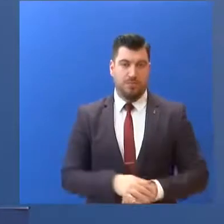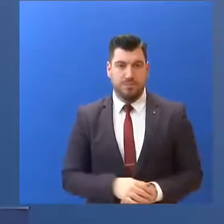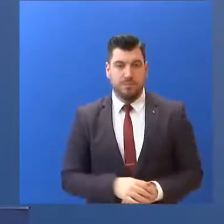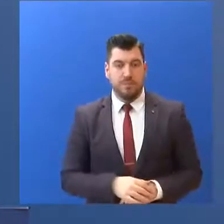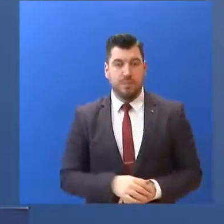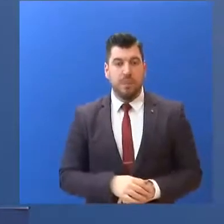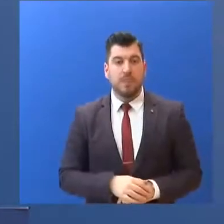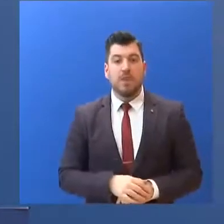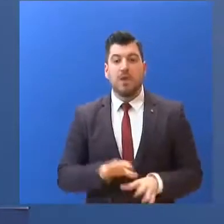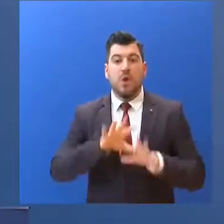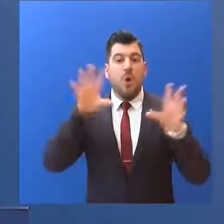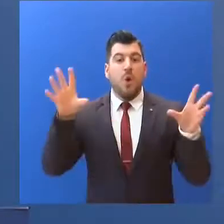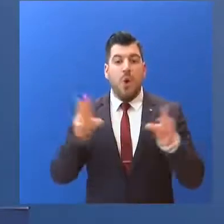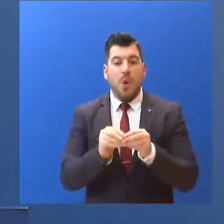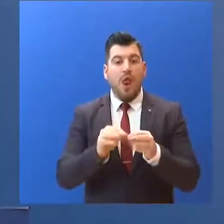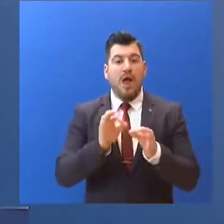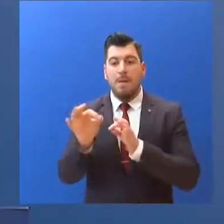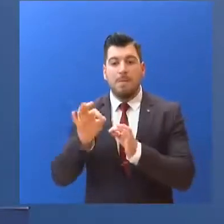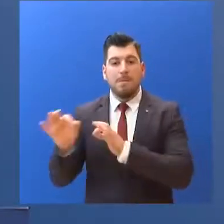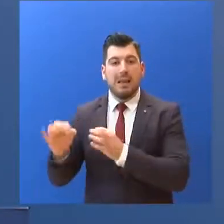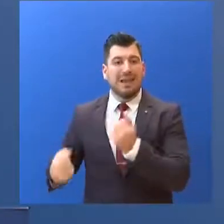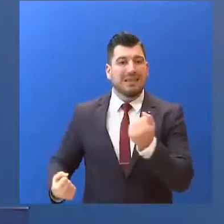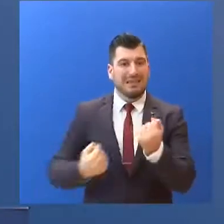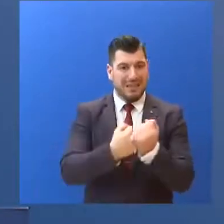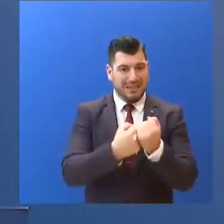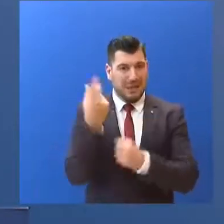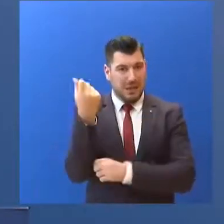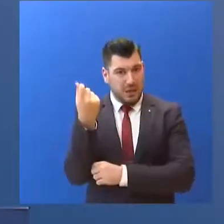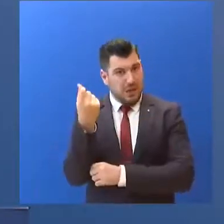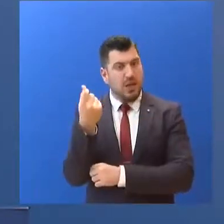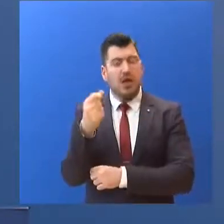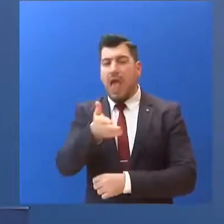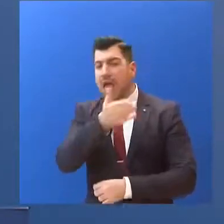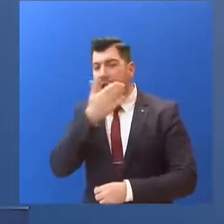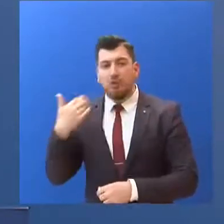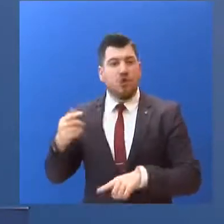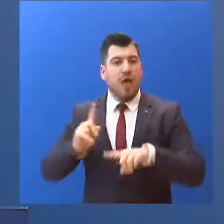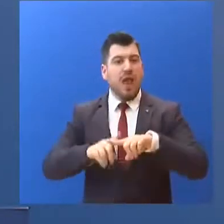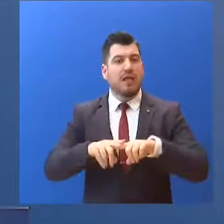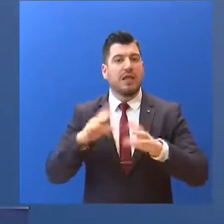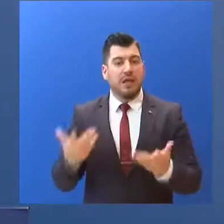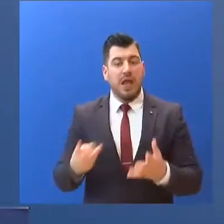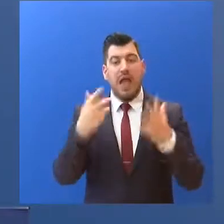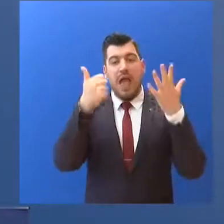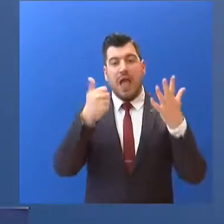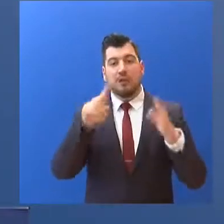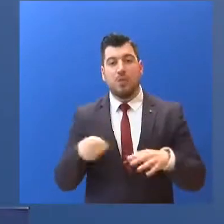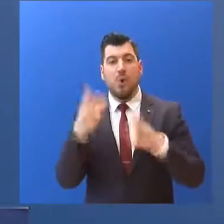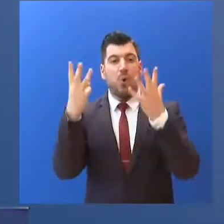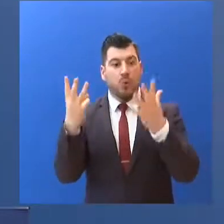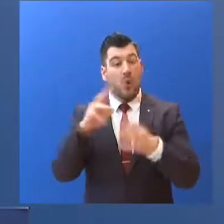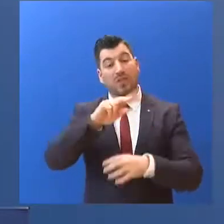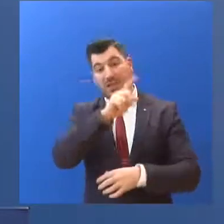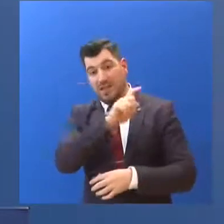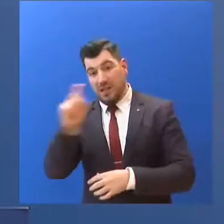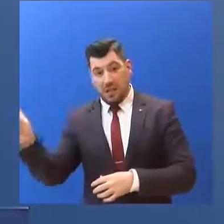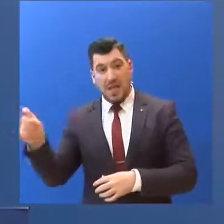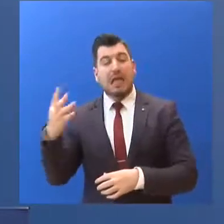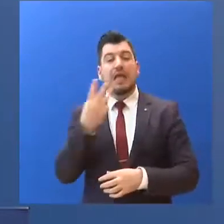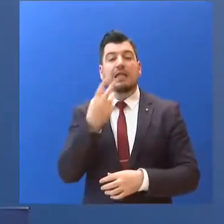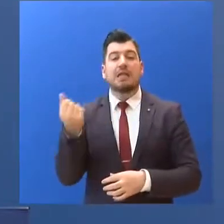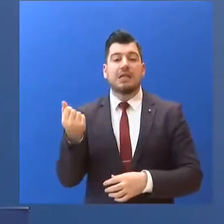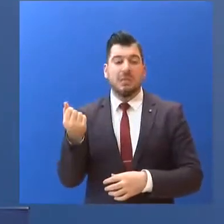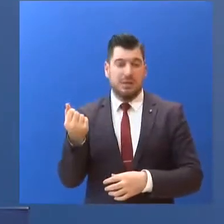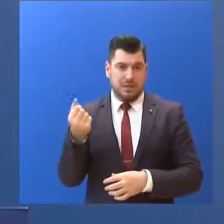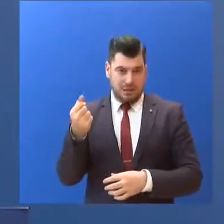ότι στο σύνολό τους... τα μέτρα στήριξης της οικονομίας... έχουν δημοσιονομικό κόστος 6,8 δις ευρώ... ή 3,5% το